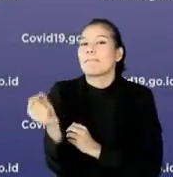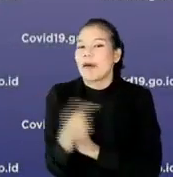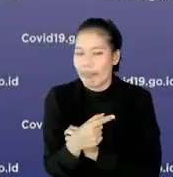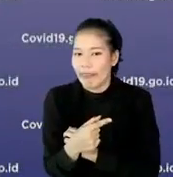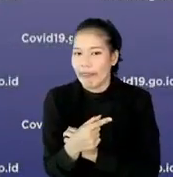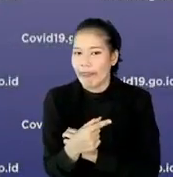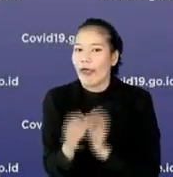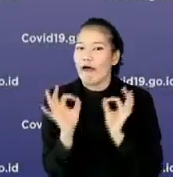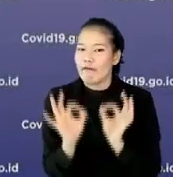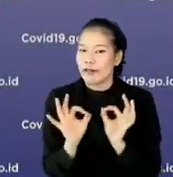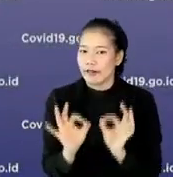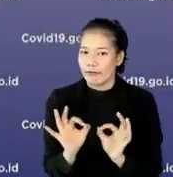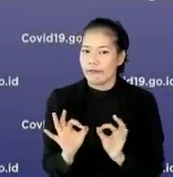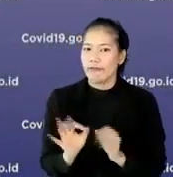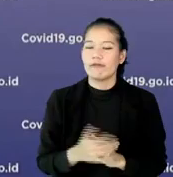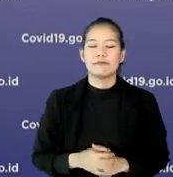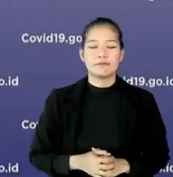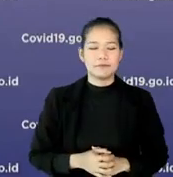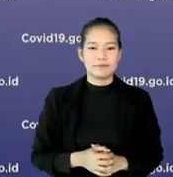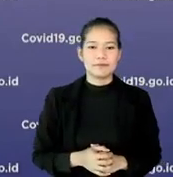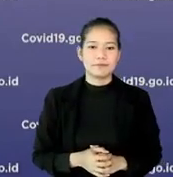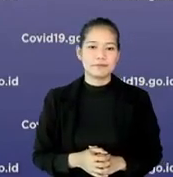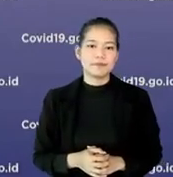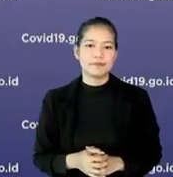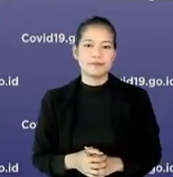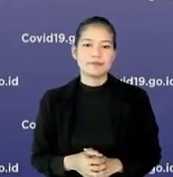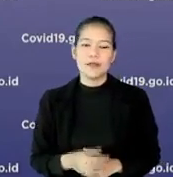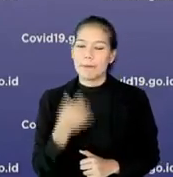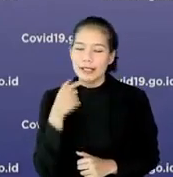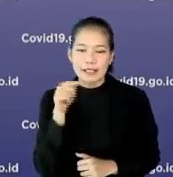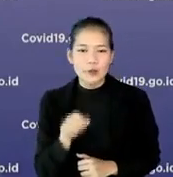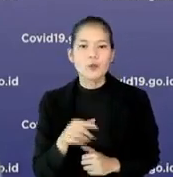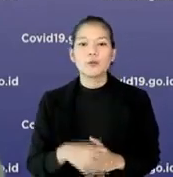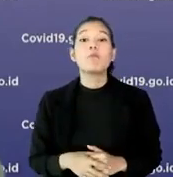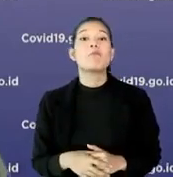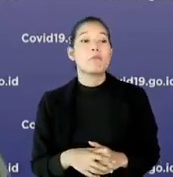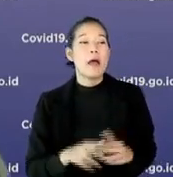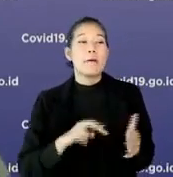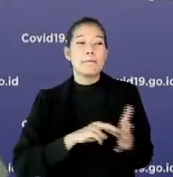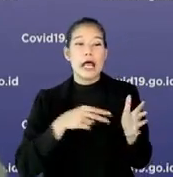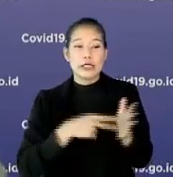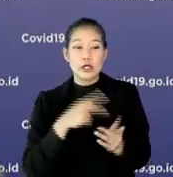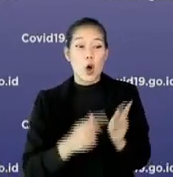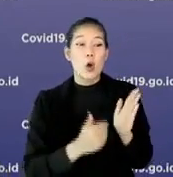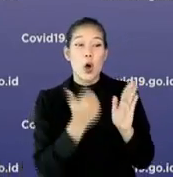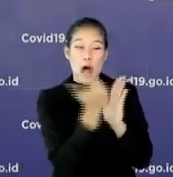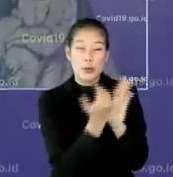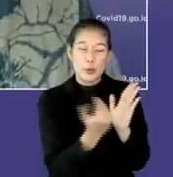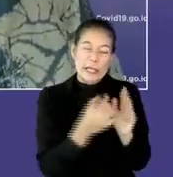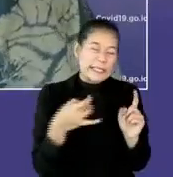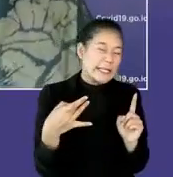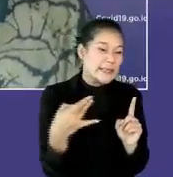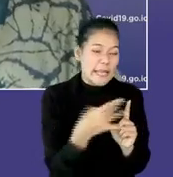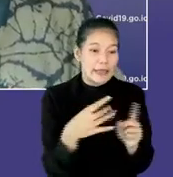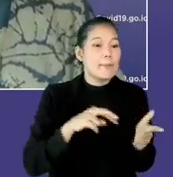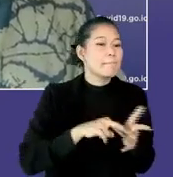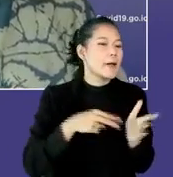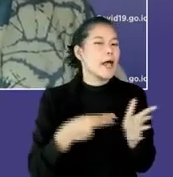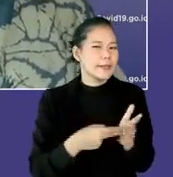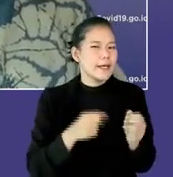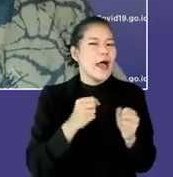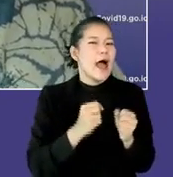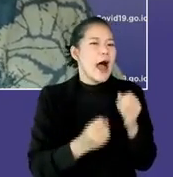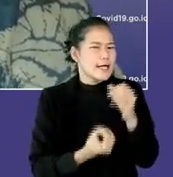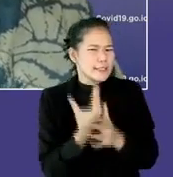Efektifitasnya jauh bisa kita lihat lebih menekannya lebih baik seperti itu. Jadi makin ketat gitu ya PPKM-nya, makin kerasa nih